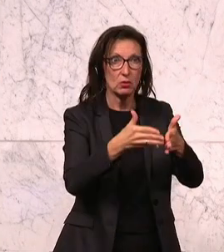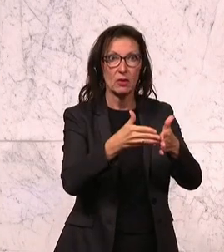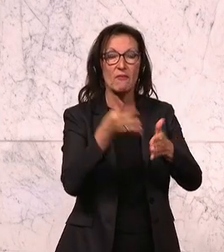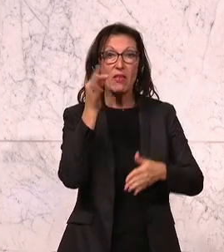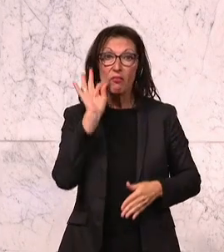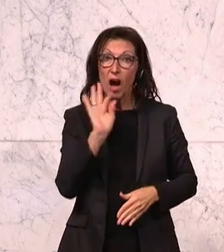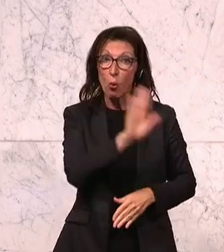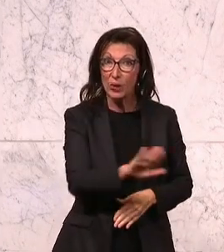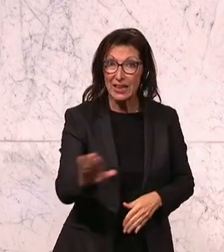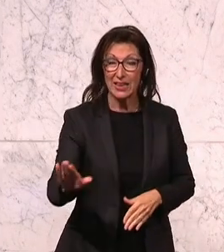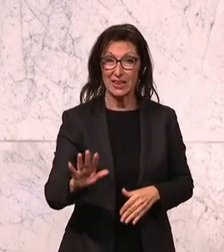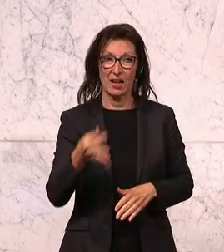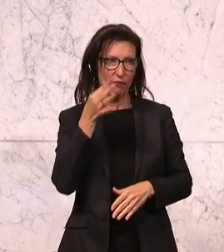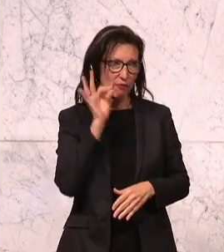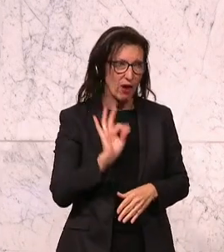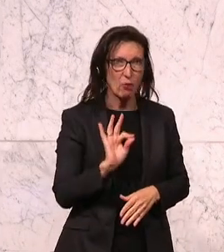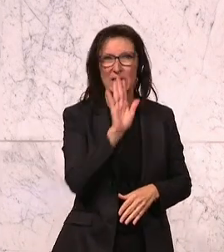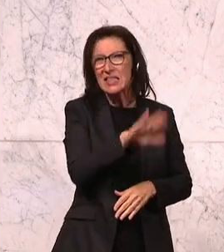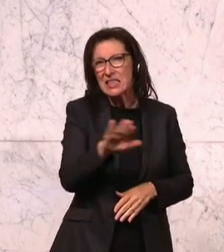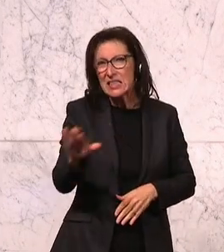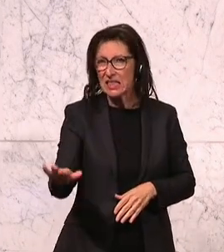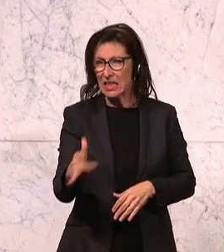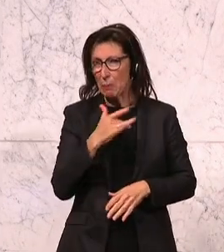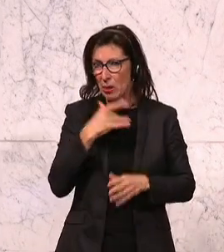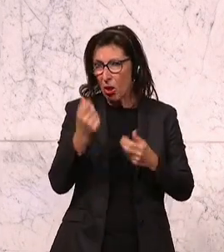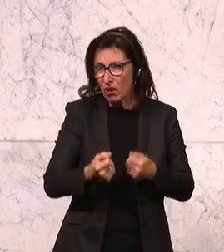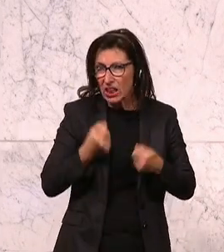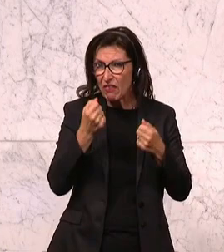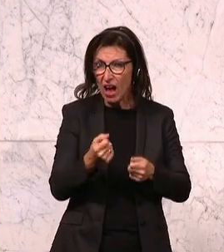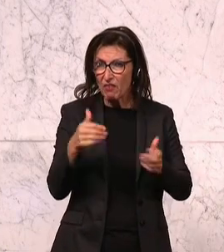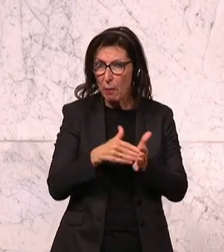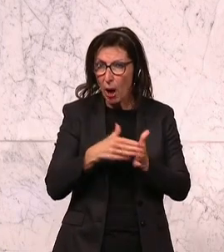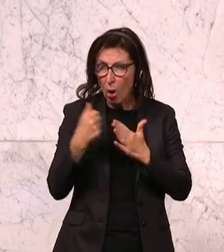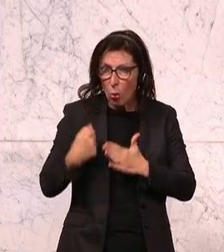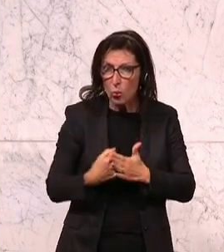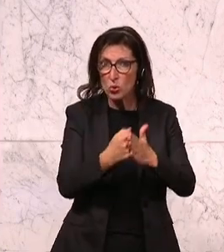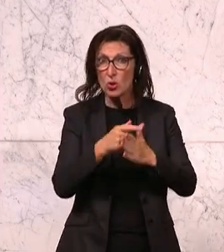und Kindern, wenn wir Frauen und Kinder, die von Gewalt betroffen sind, Unterstützung brauchen. Danke.